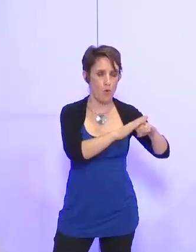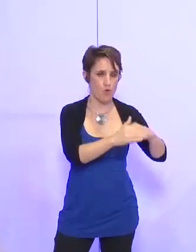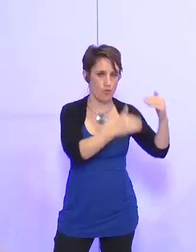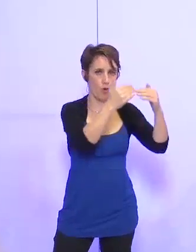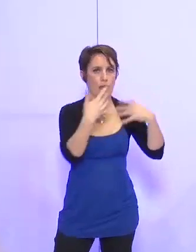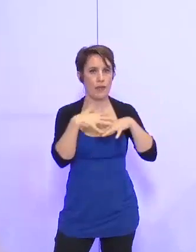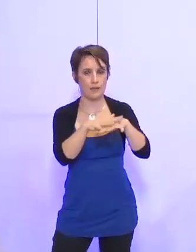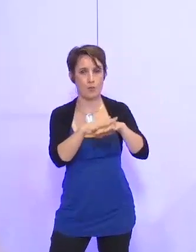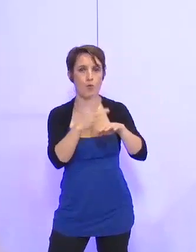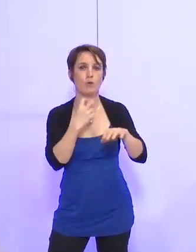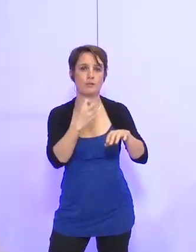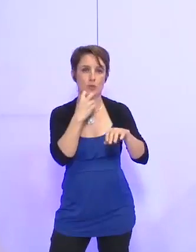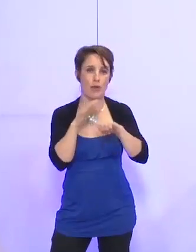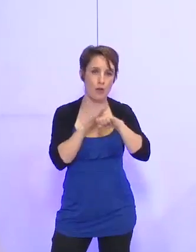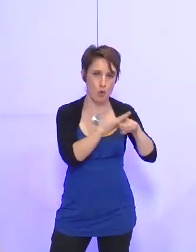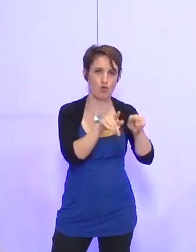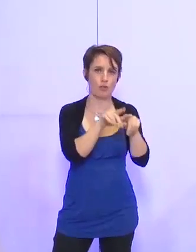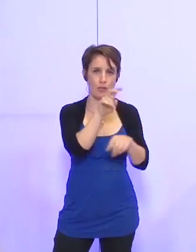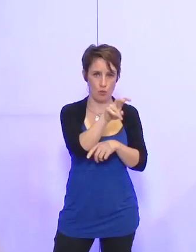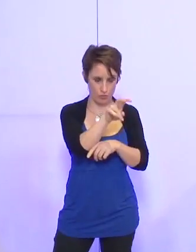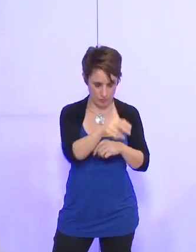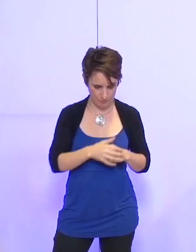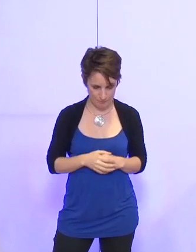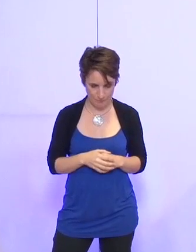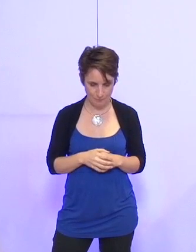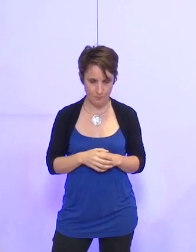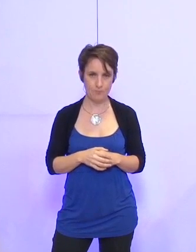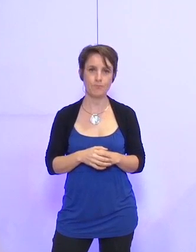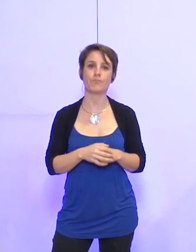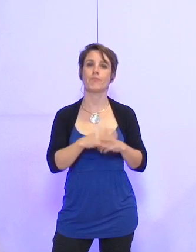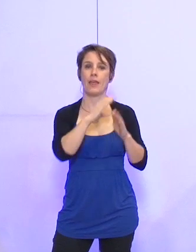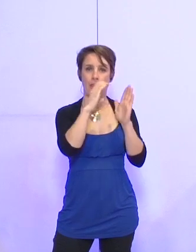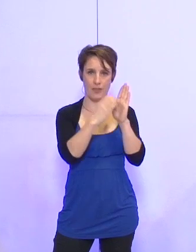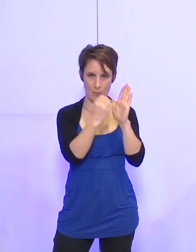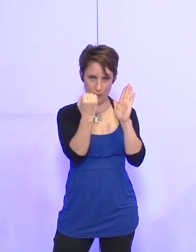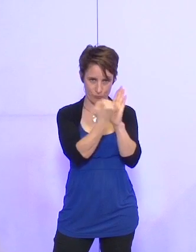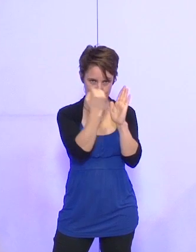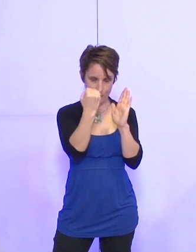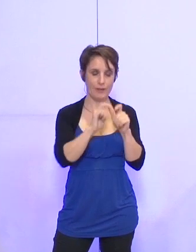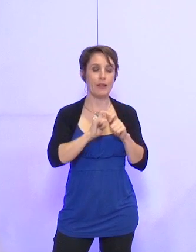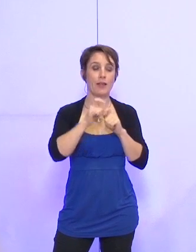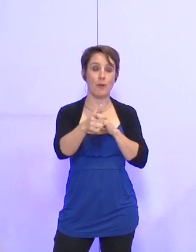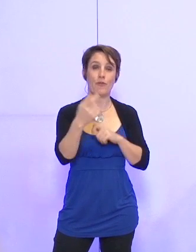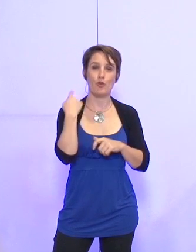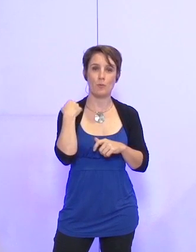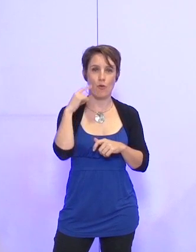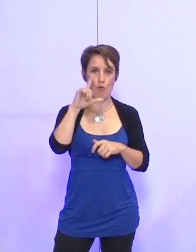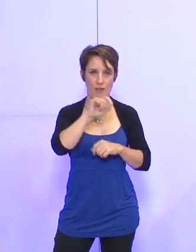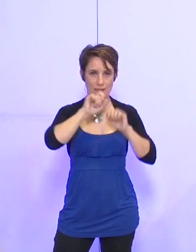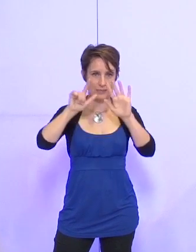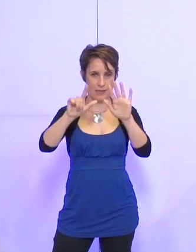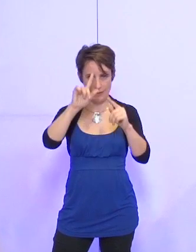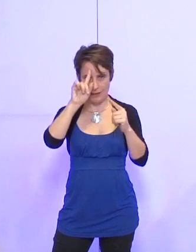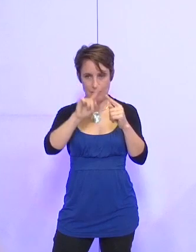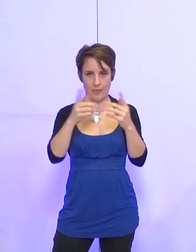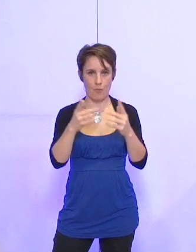de progrès, le Rassemblement citoyen de la gauche et les écologistes ? Cette délibération est adoptée. La délibération numéro 27 porte sur